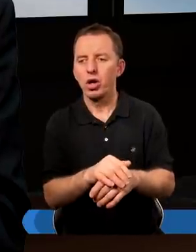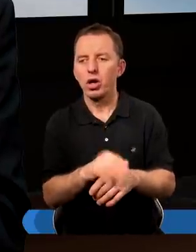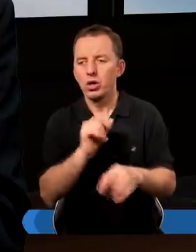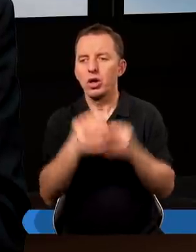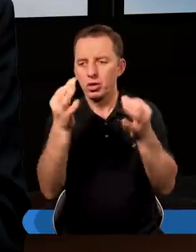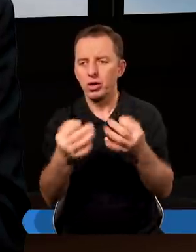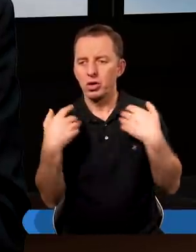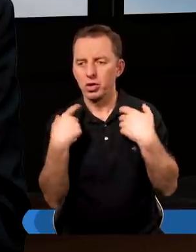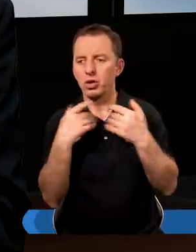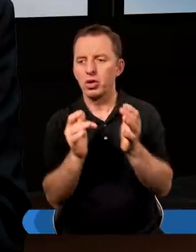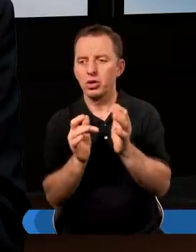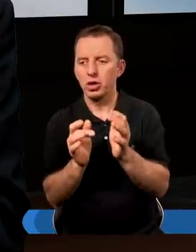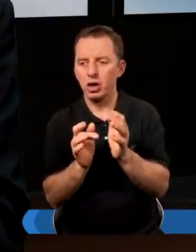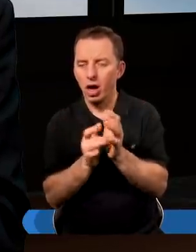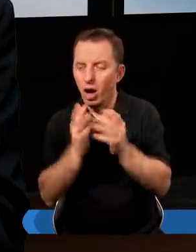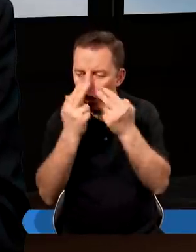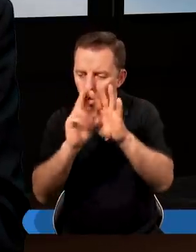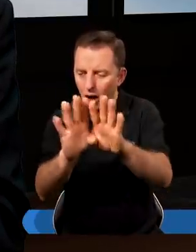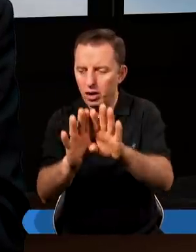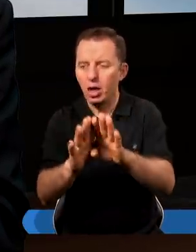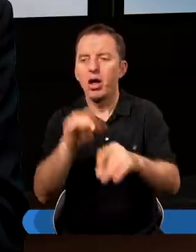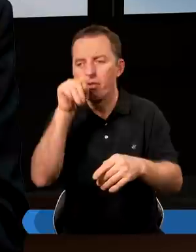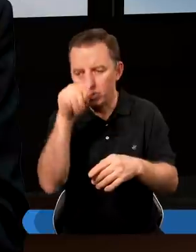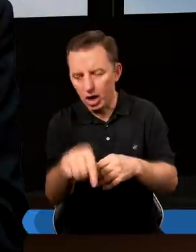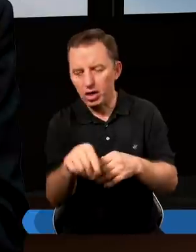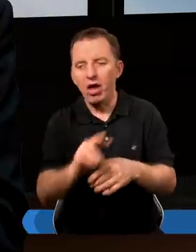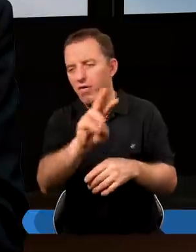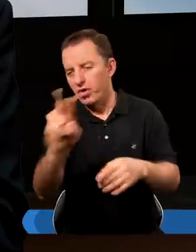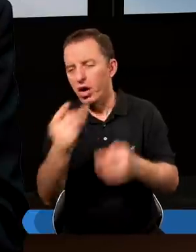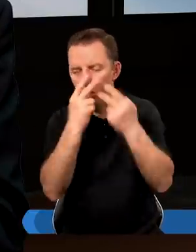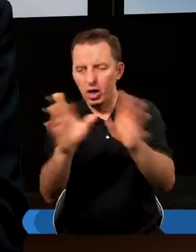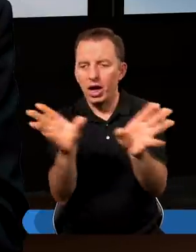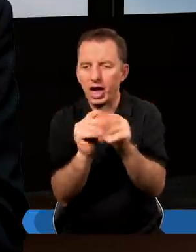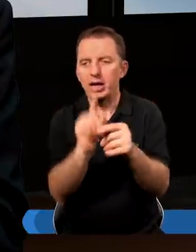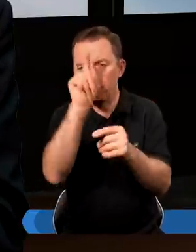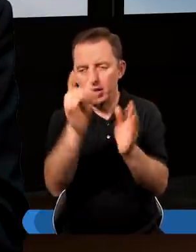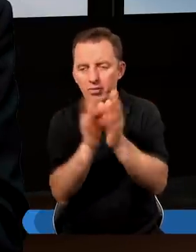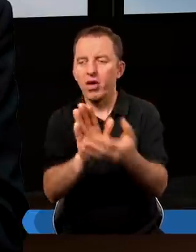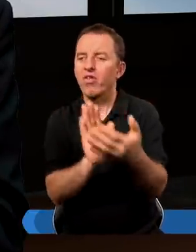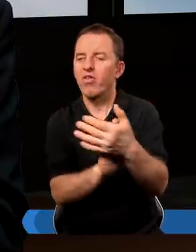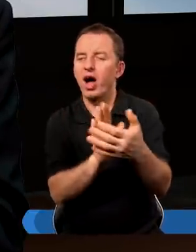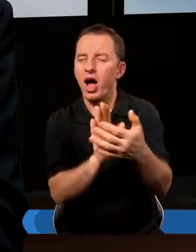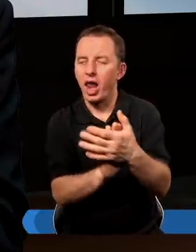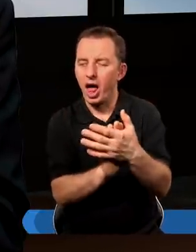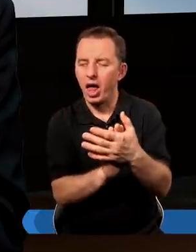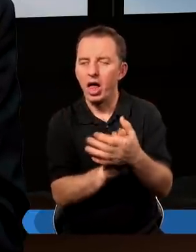Gdy się Chrystus, który jest życiem naszym okaże, wtedy się i wy okażecie razem z nim w chwale.